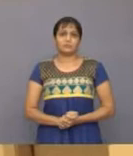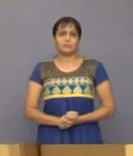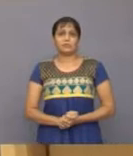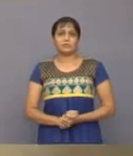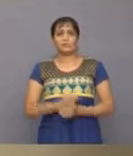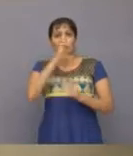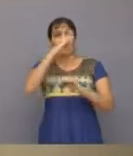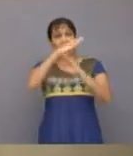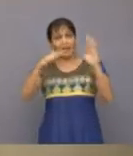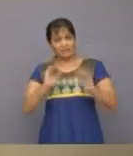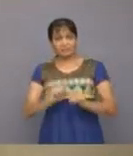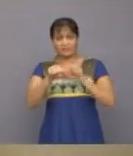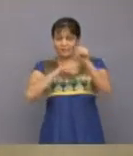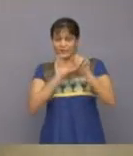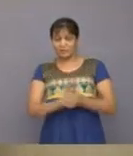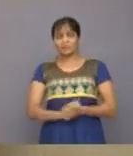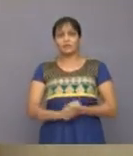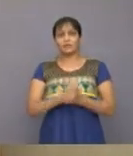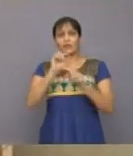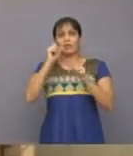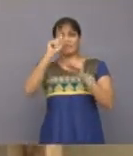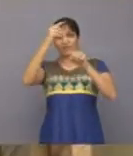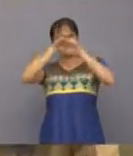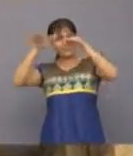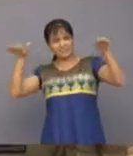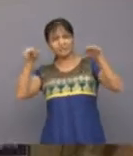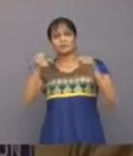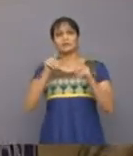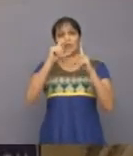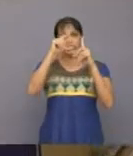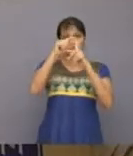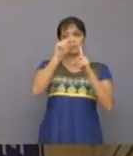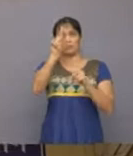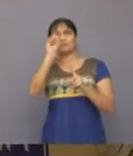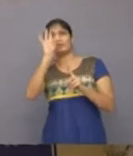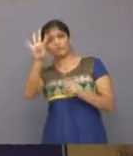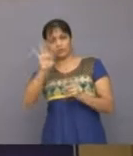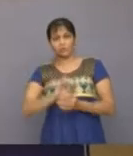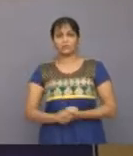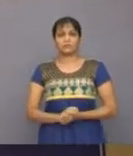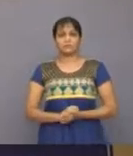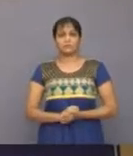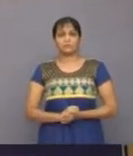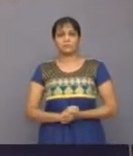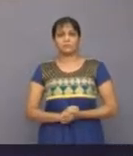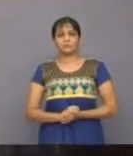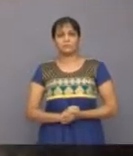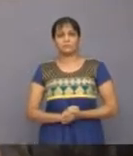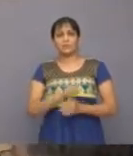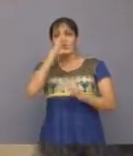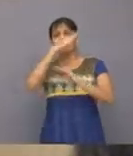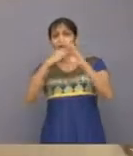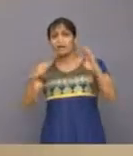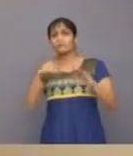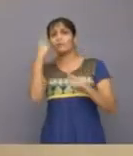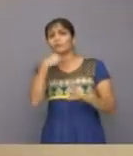रेलवे कंसेशन सर्टिफिकेट पहली मंजिल भी एक तो चार में दिया जाता है रेलवे